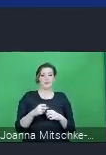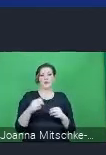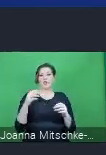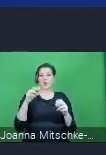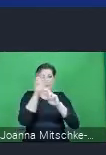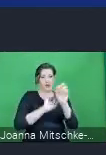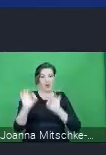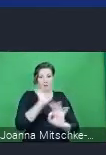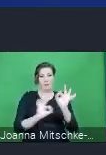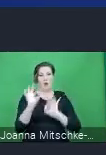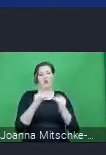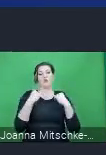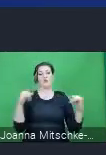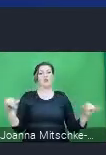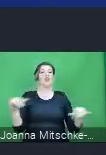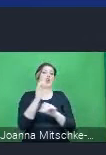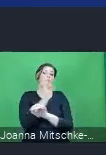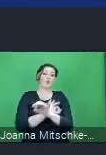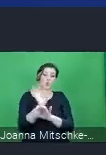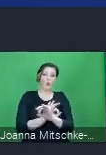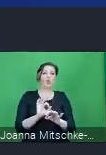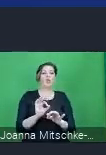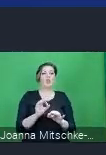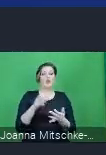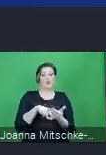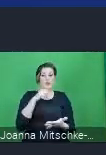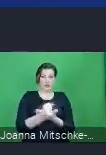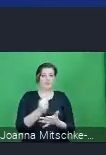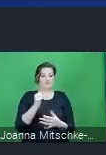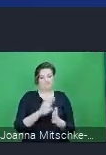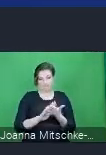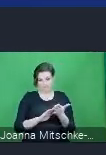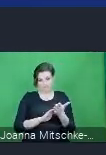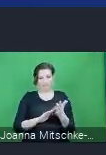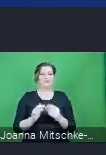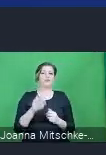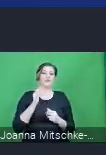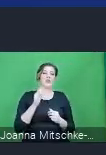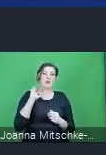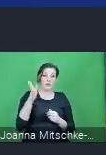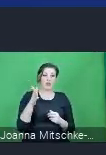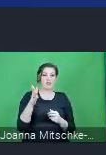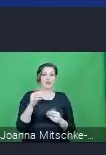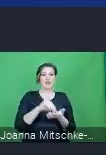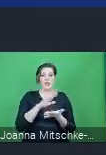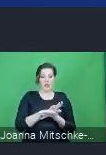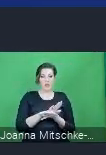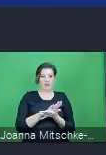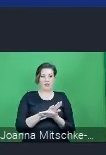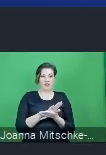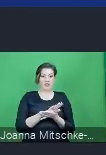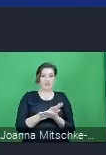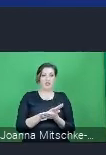oraz niektórych innych usług właśnie, ustaw przepraszam, wprowadziła właśnie zapis mówiący o utworzeniu